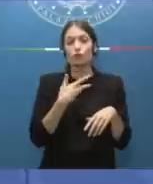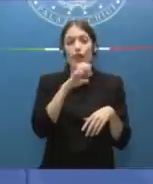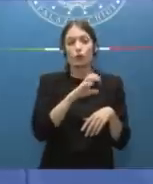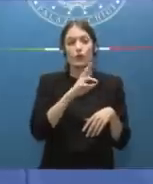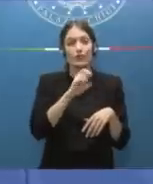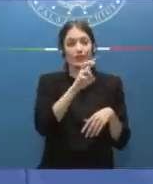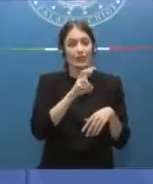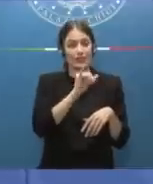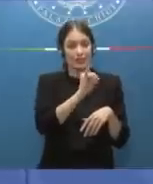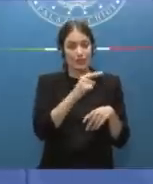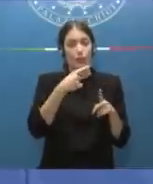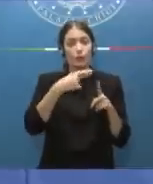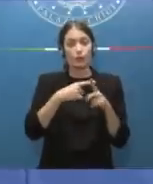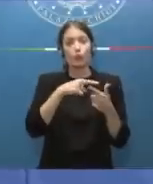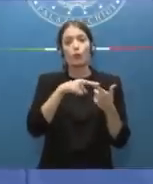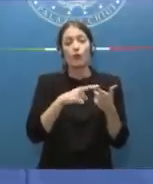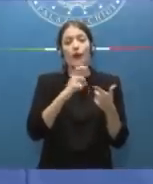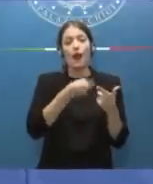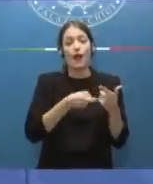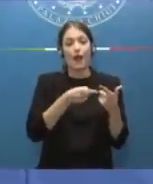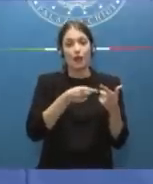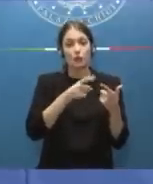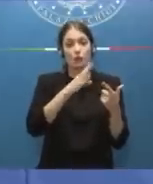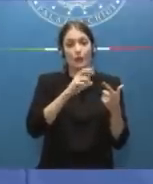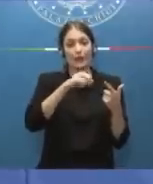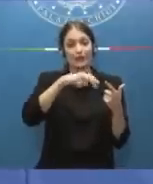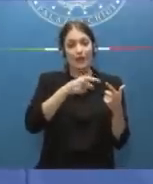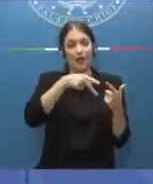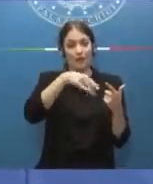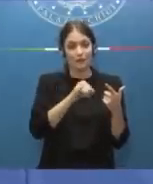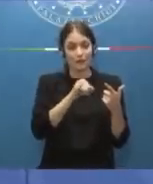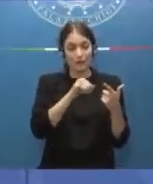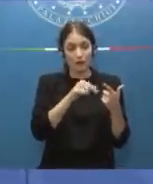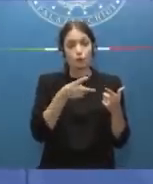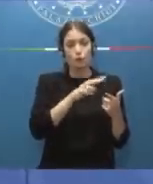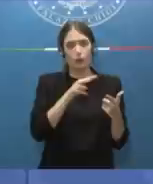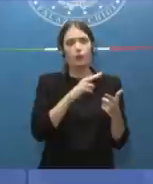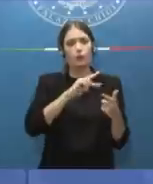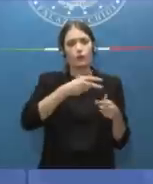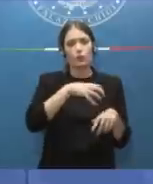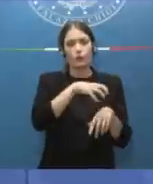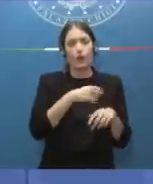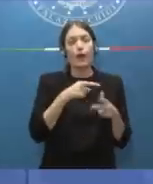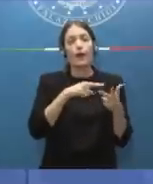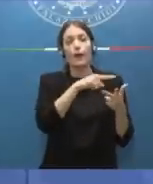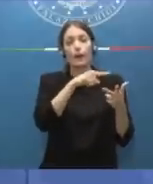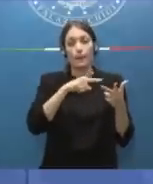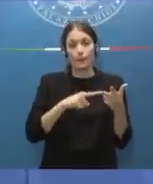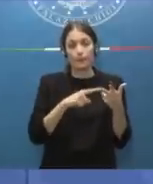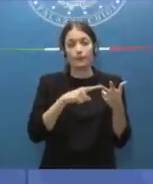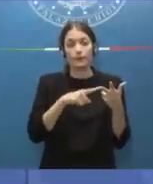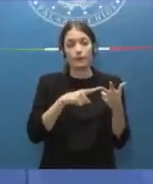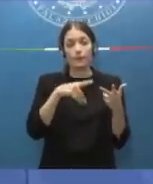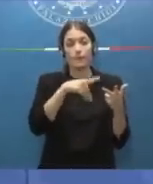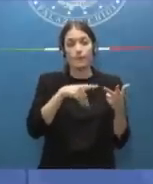Rixi e Galeazzo Bignami, entrambi viceministri, e Tullio Ferrante, sottosegretario. Il